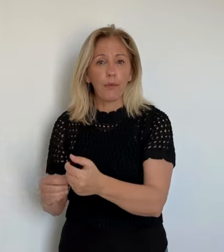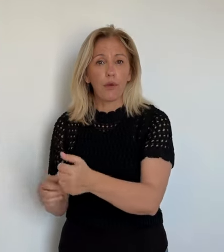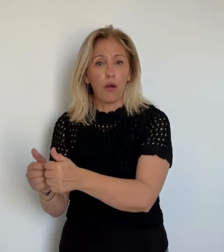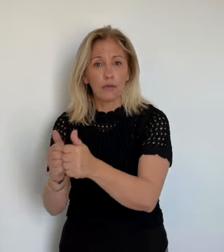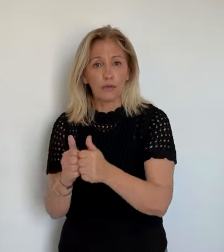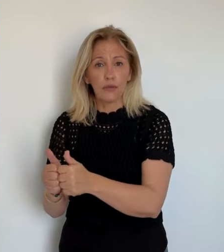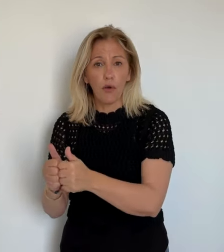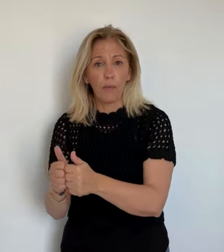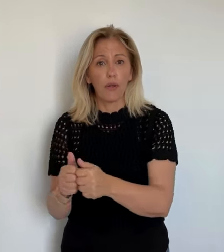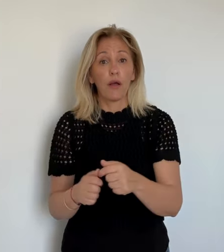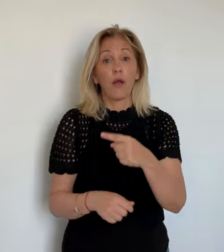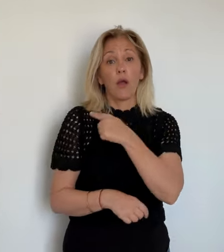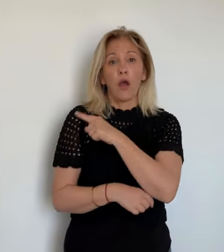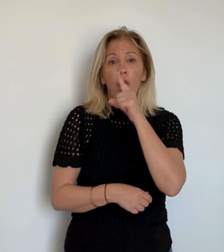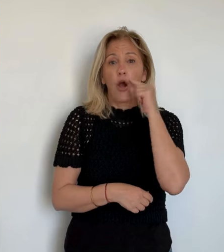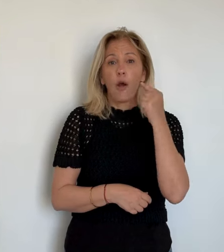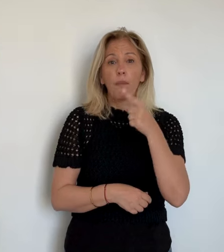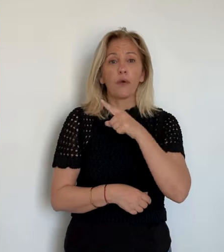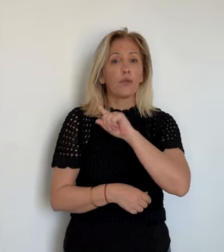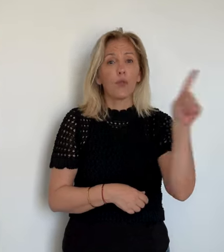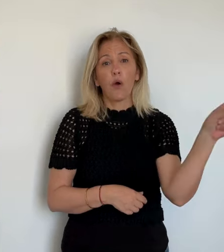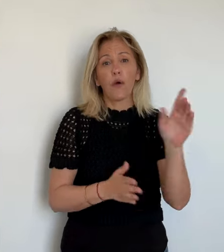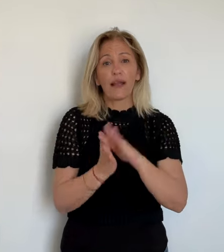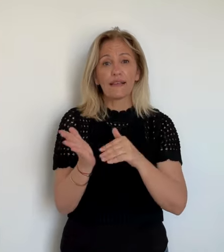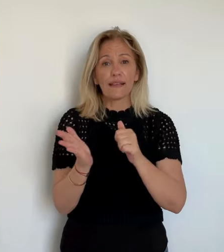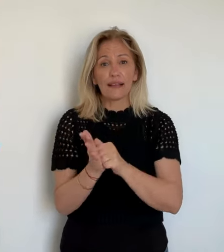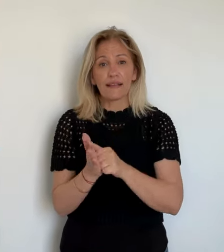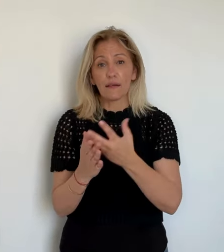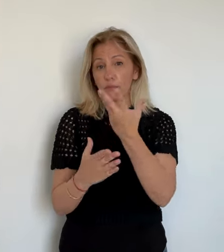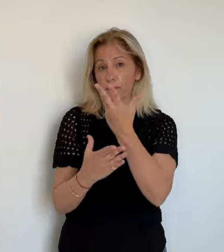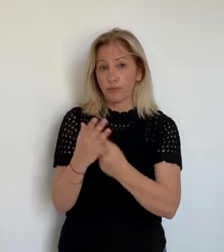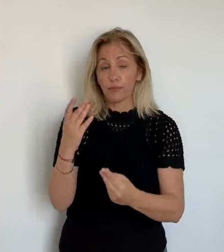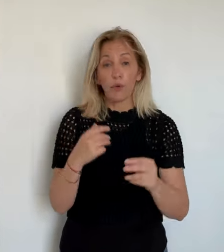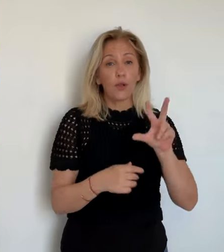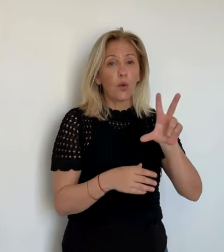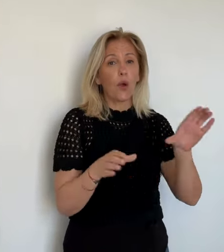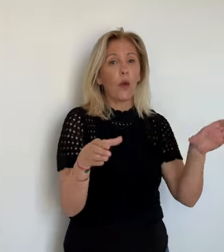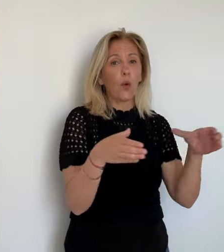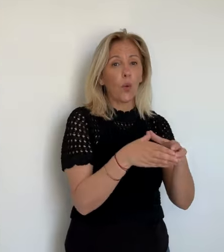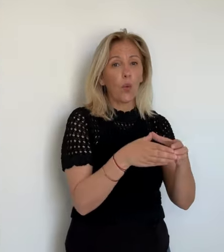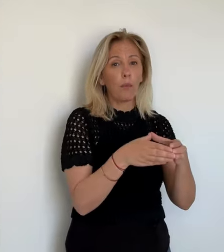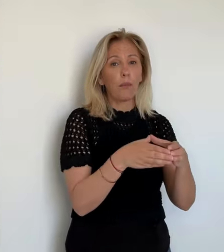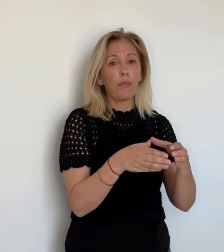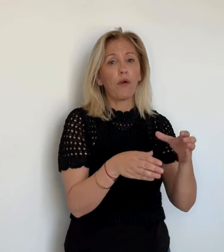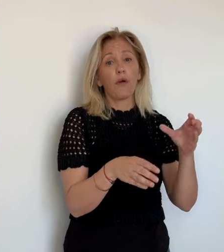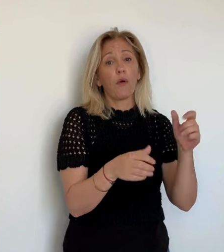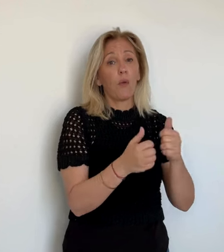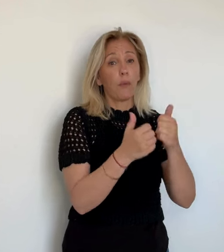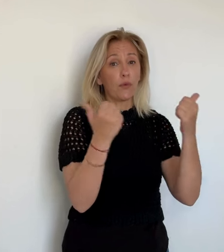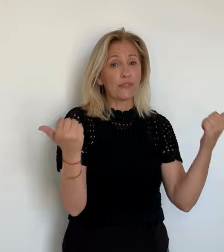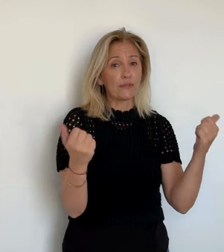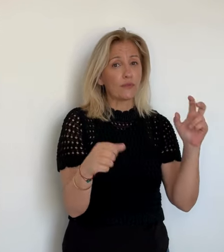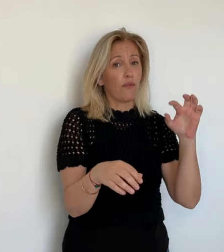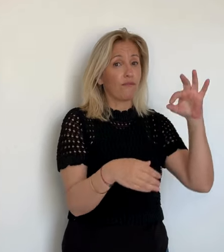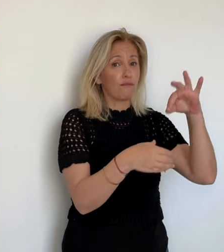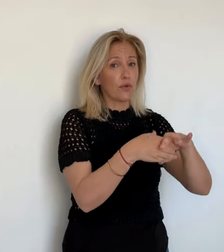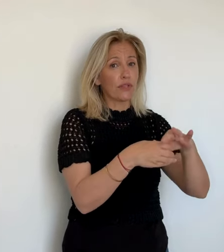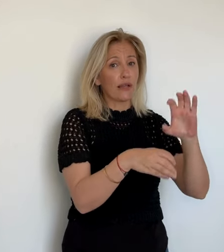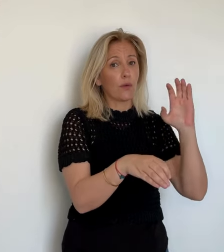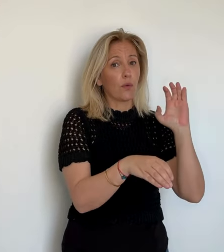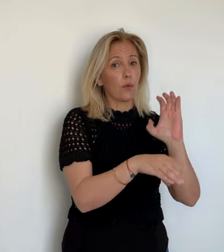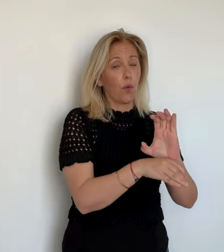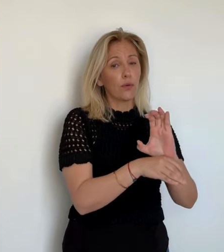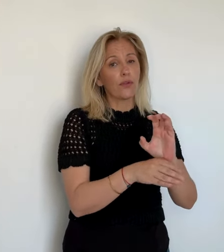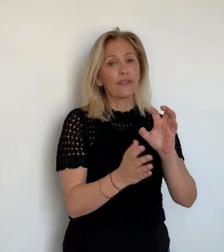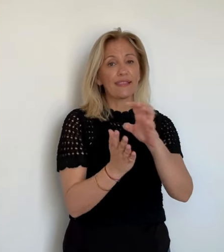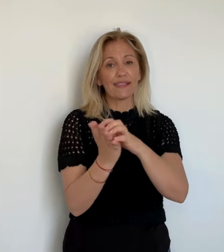voix du groupe de la majorité FAPO POULO INSEM et Pierre Jong, élu non inscrit, c'est lui abstenu. Et les trois groupes d'opposition